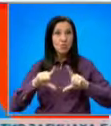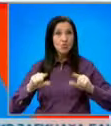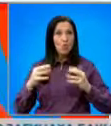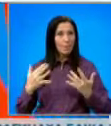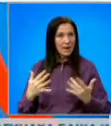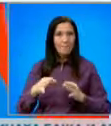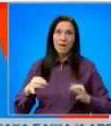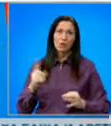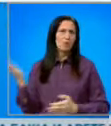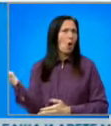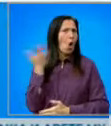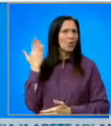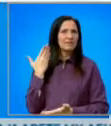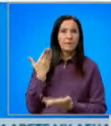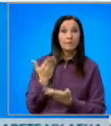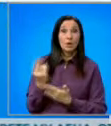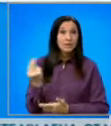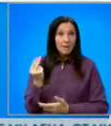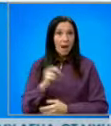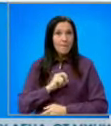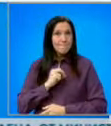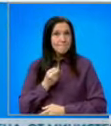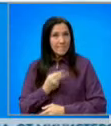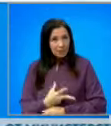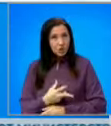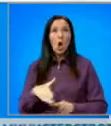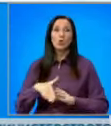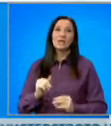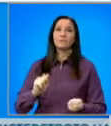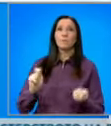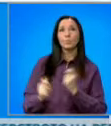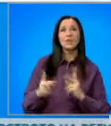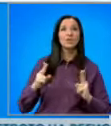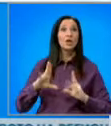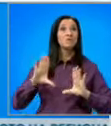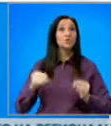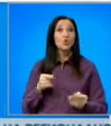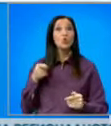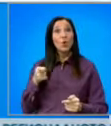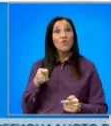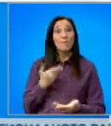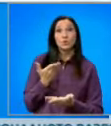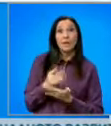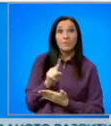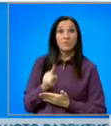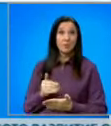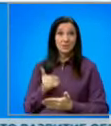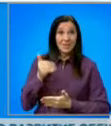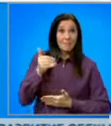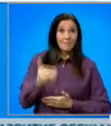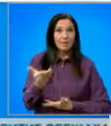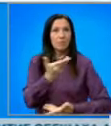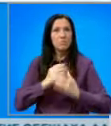която давна се прилага от Сърбия. Прищина отказва да промени решението си. Всичко това поставя под въпрос на предъка в диалога между